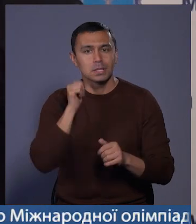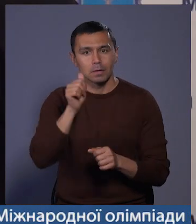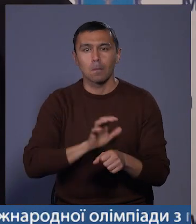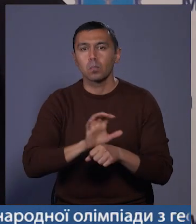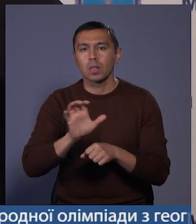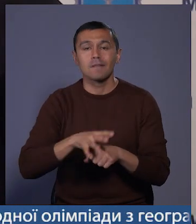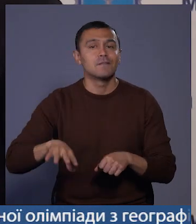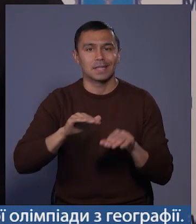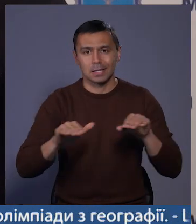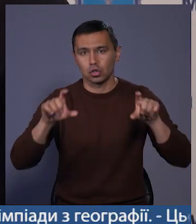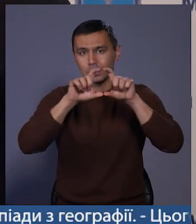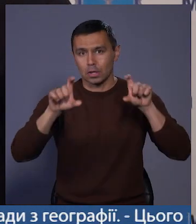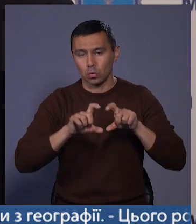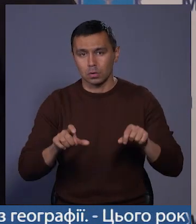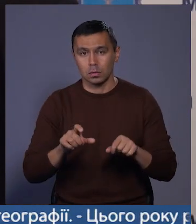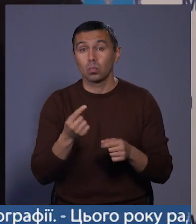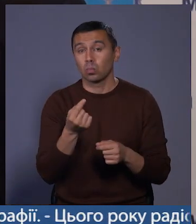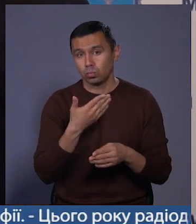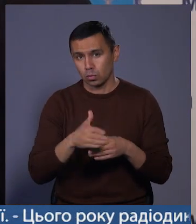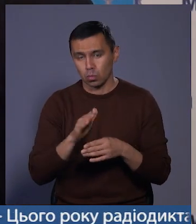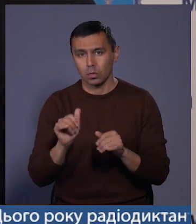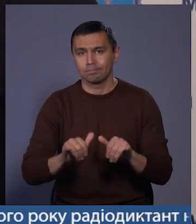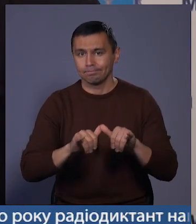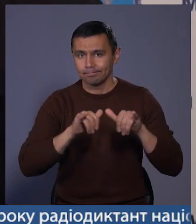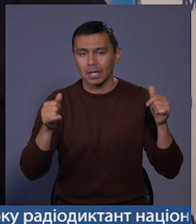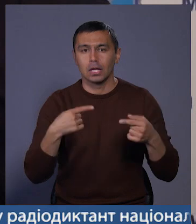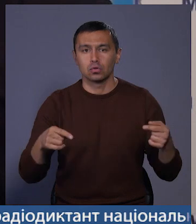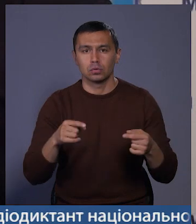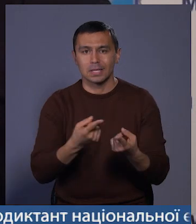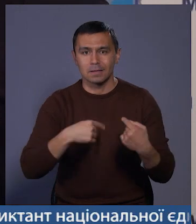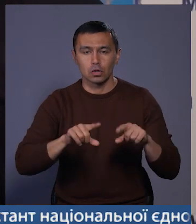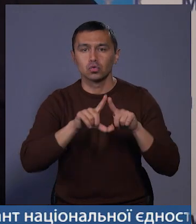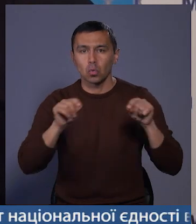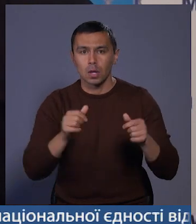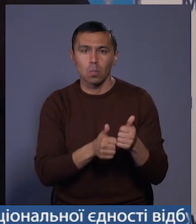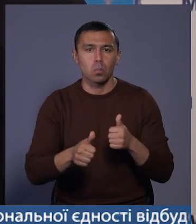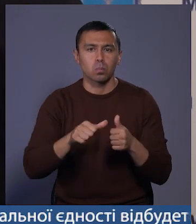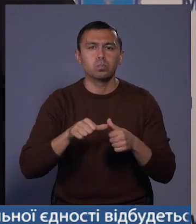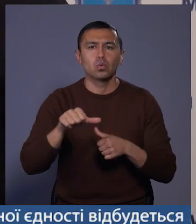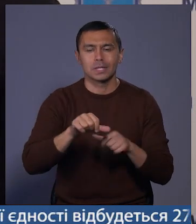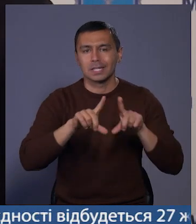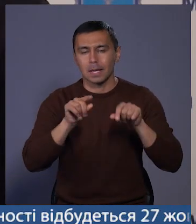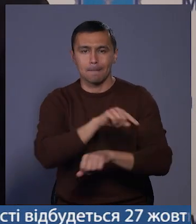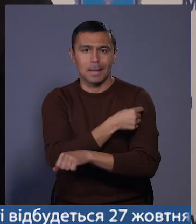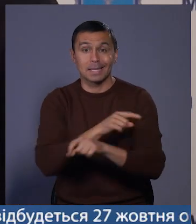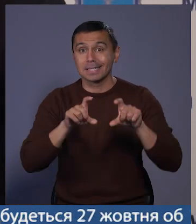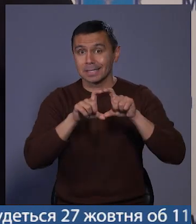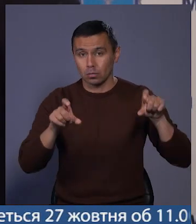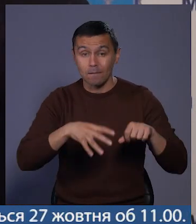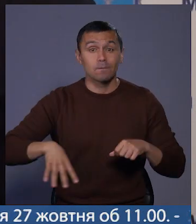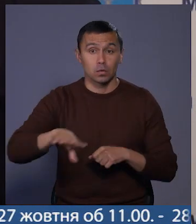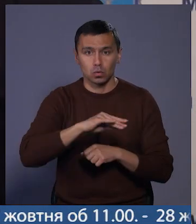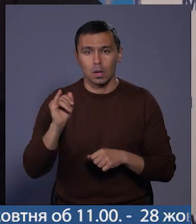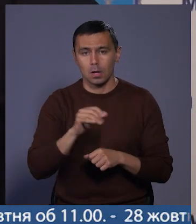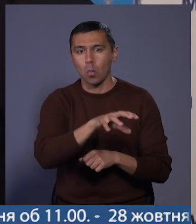подати в усі дитячі садочки, ну і потрохи будемо розганяти іншу сферу, школи, позашкілля, медицину, всю, ну